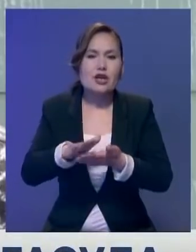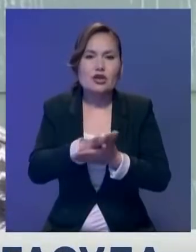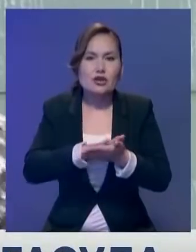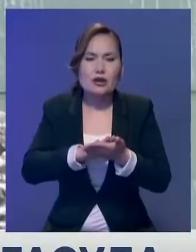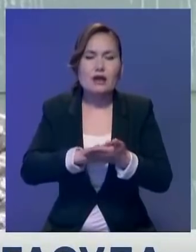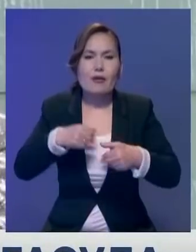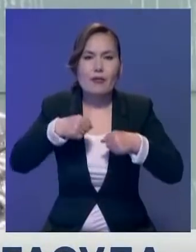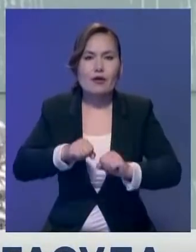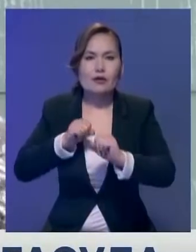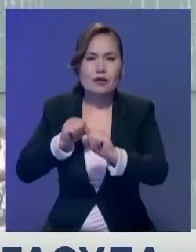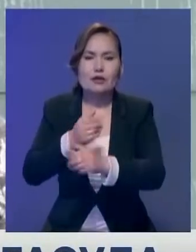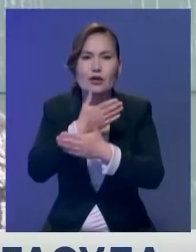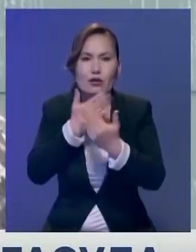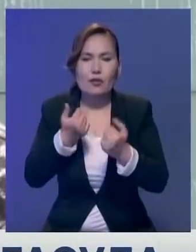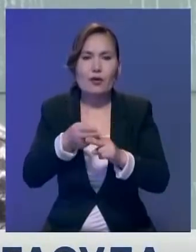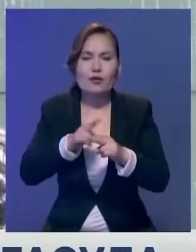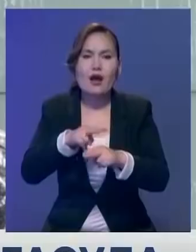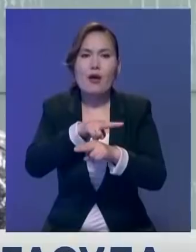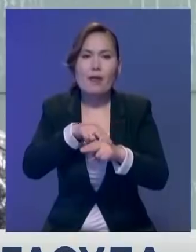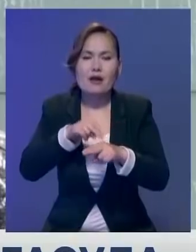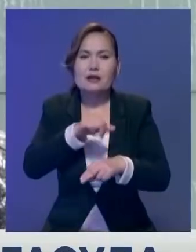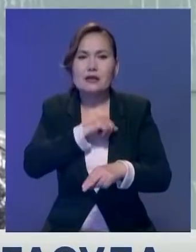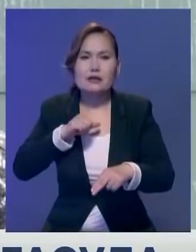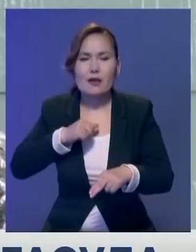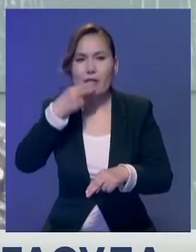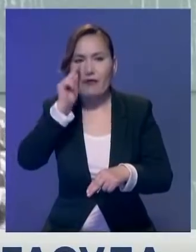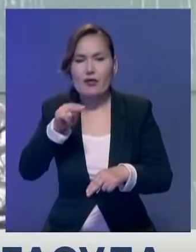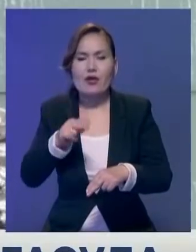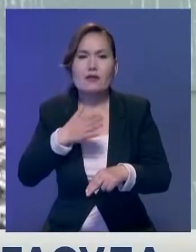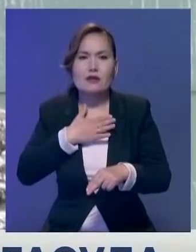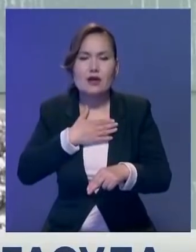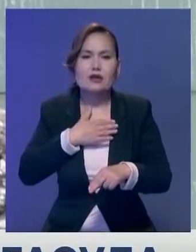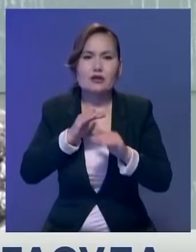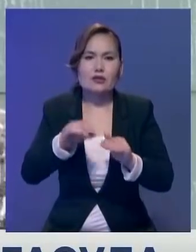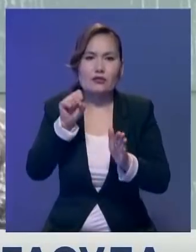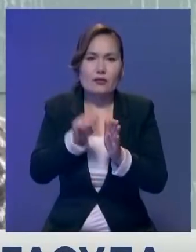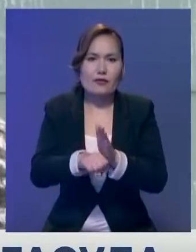қызмет етіп, бізді қорға өтейс адамдардың өзі өмірімізді жалмап жатыр емеспе.